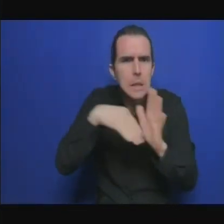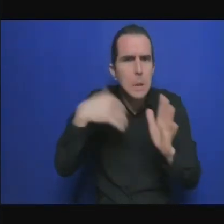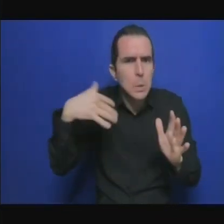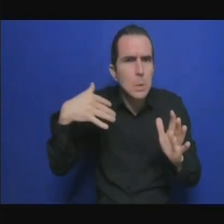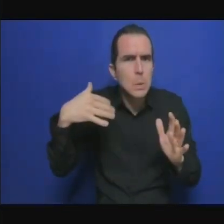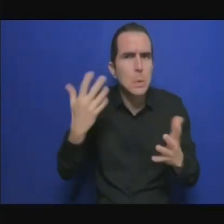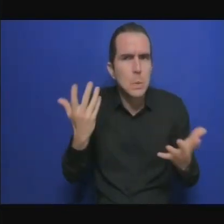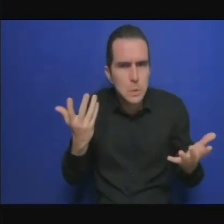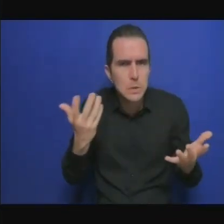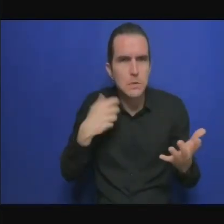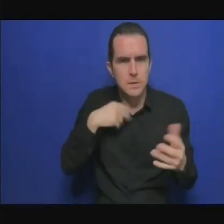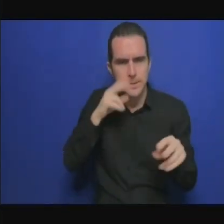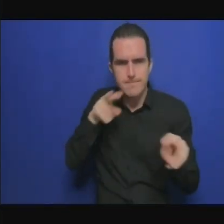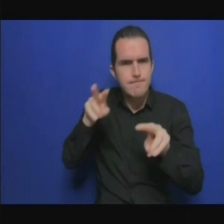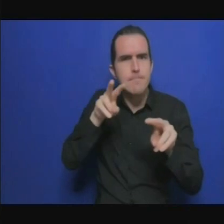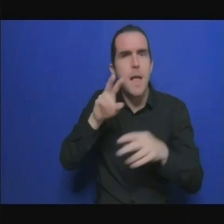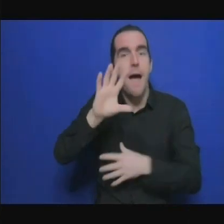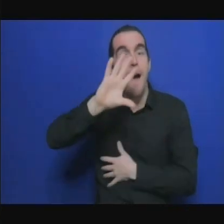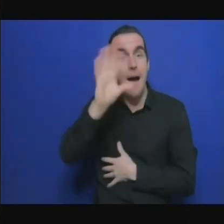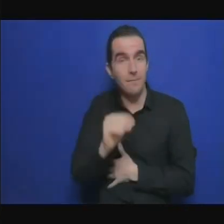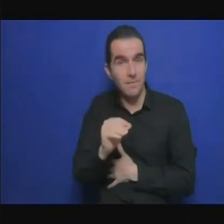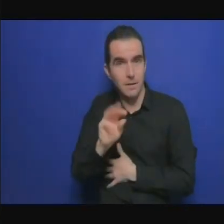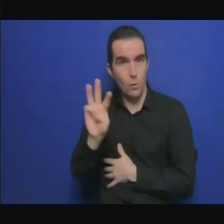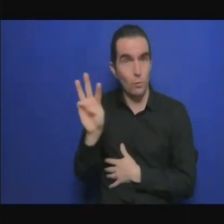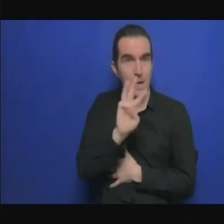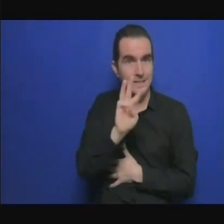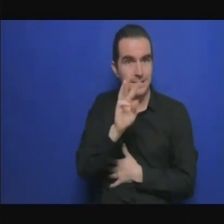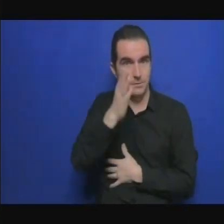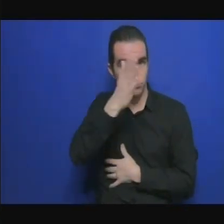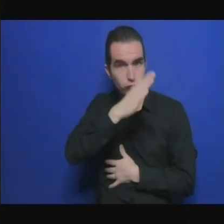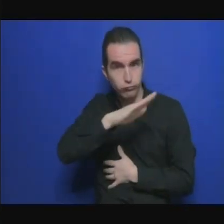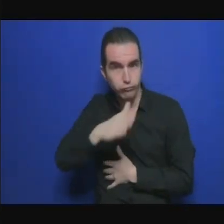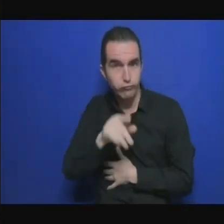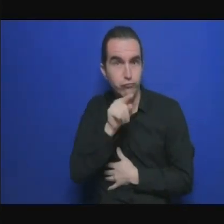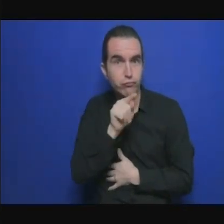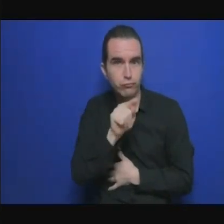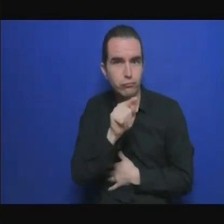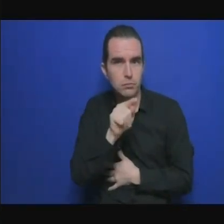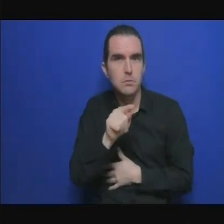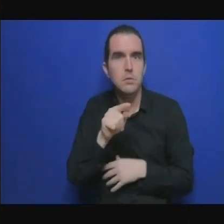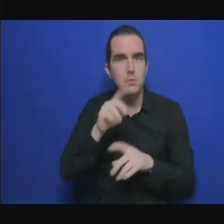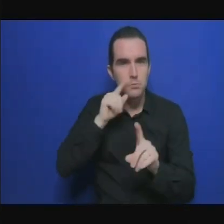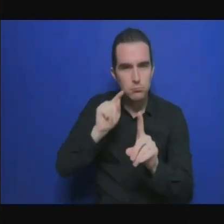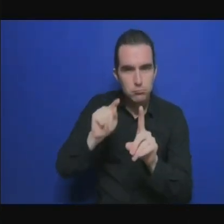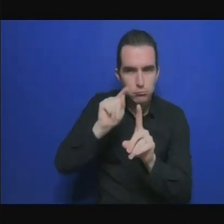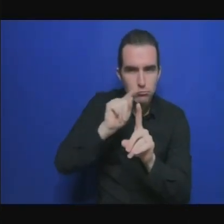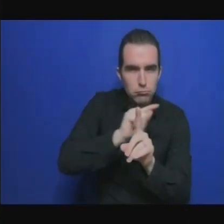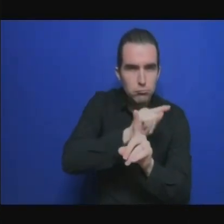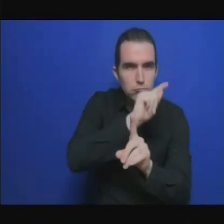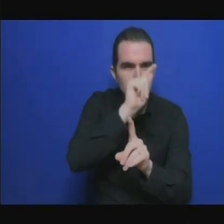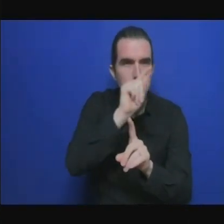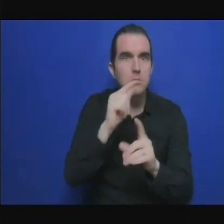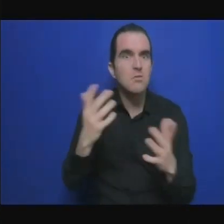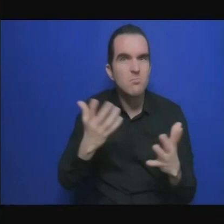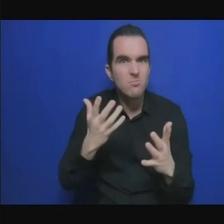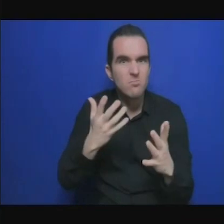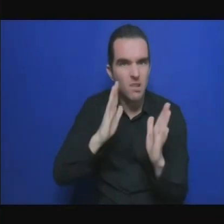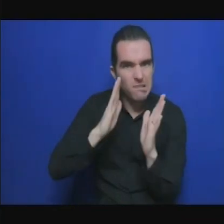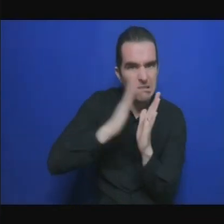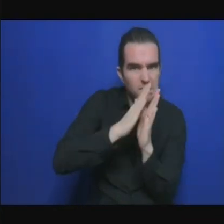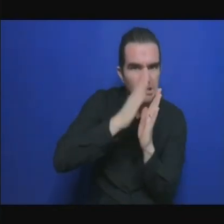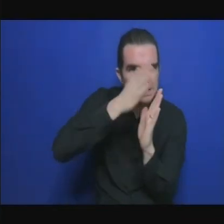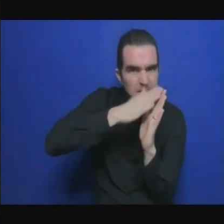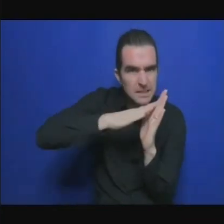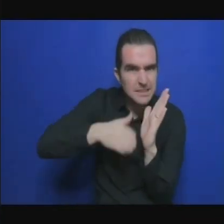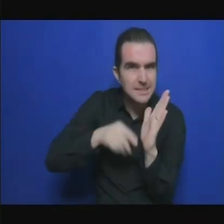des secteurs entiers de l'économie qui pourraient directement ou indirectement être menacés par l'érosion côtière, exacerbée, pardon, par